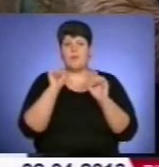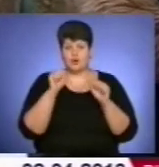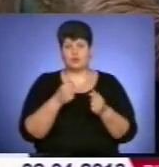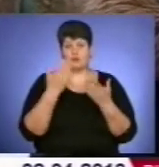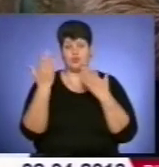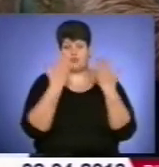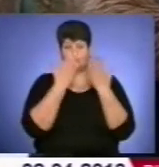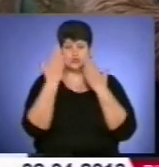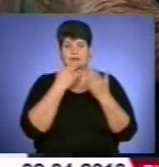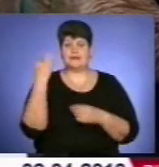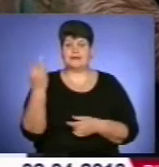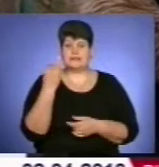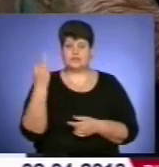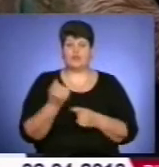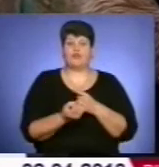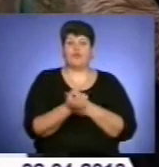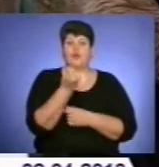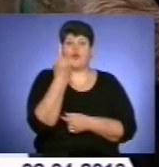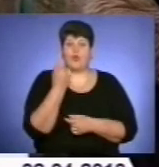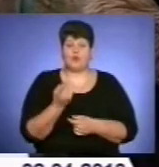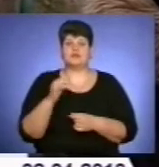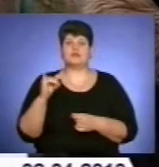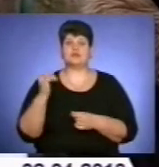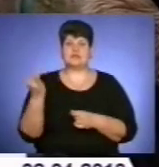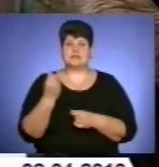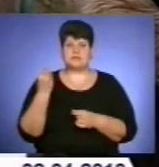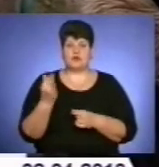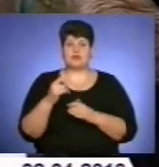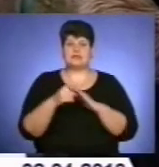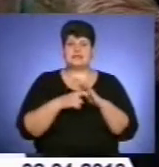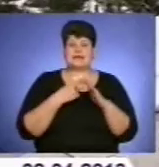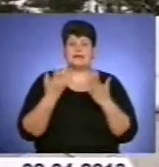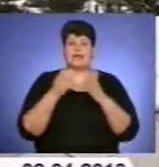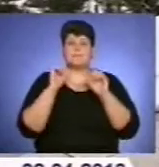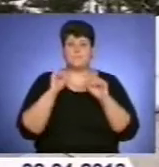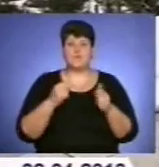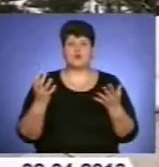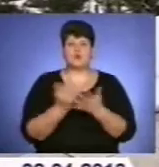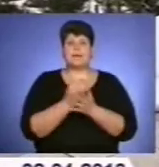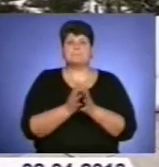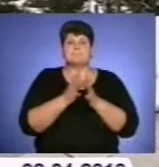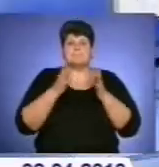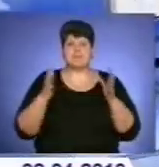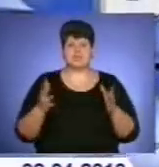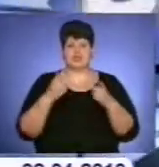історію, походження. І, що ж саме важливо, дізнатися, де можна знайти більше інформації.